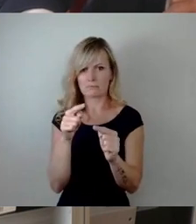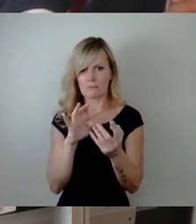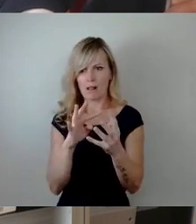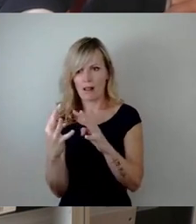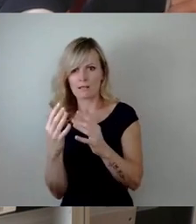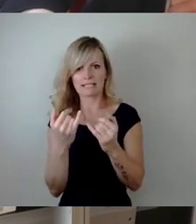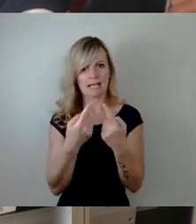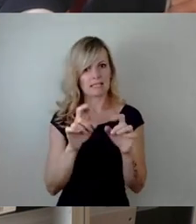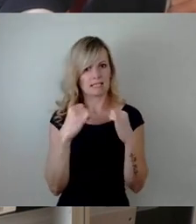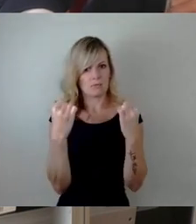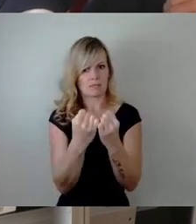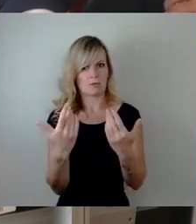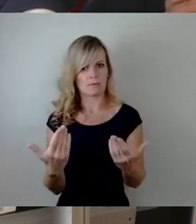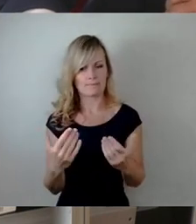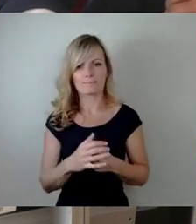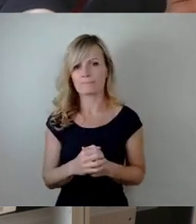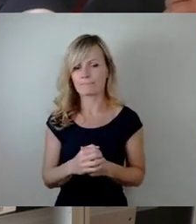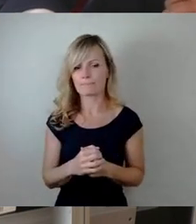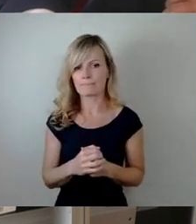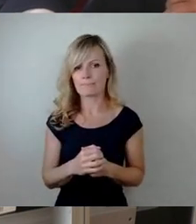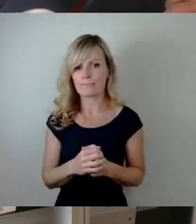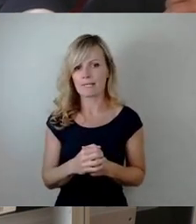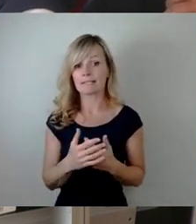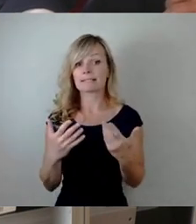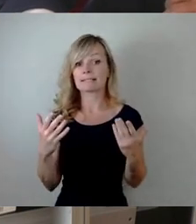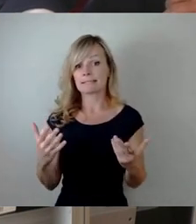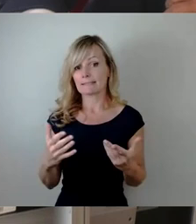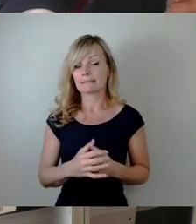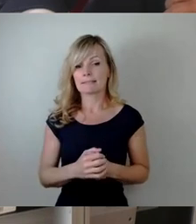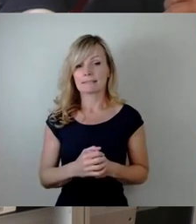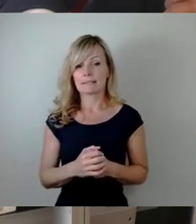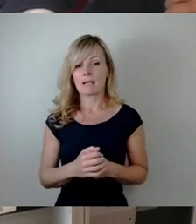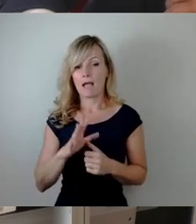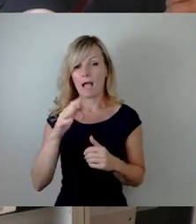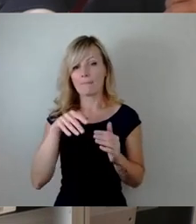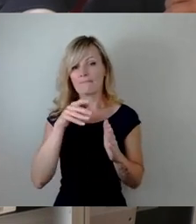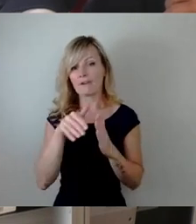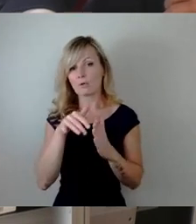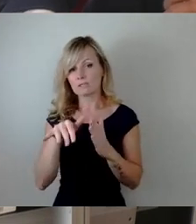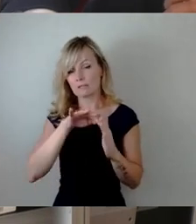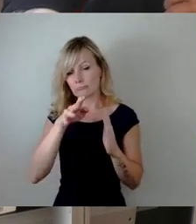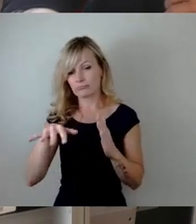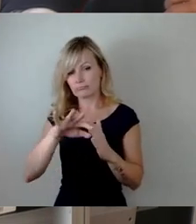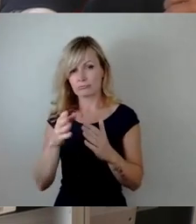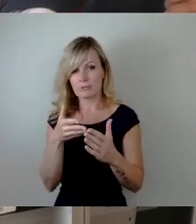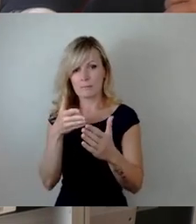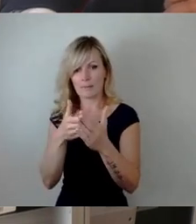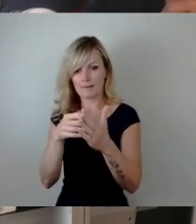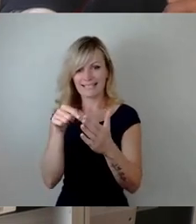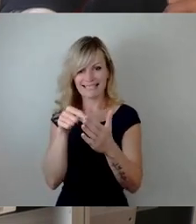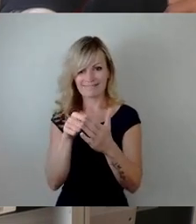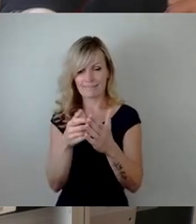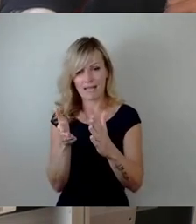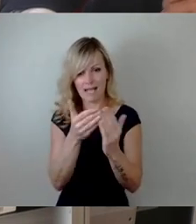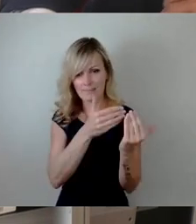so viel wie möglich von Abflusshindernissen, das sind die Herausforderungen, denen wir